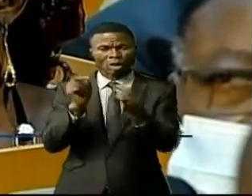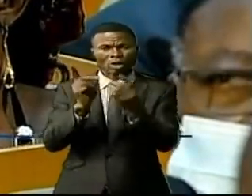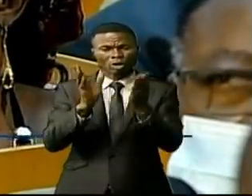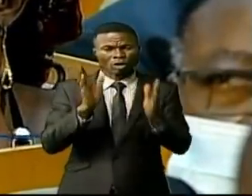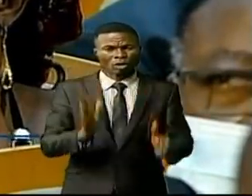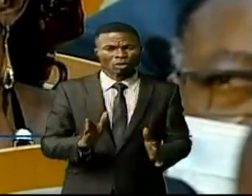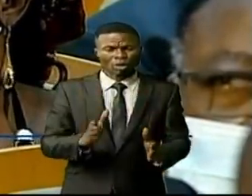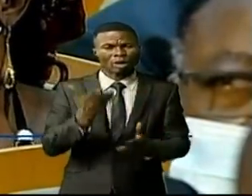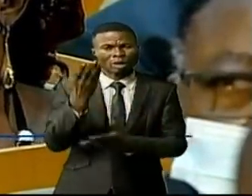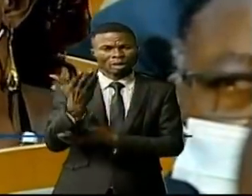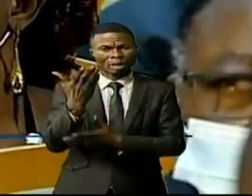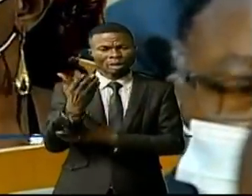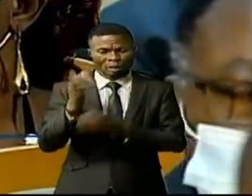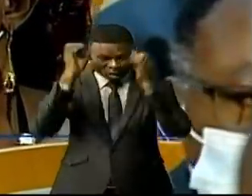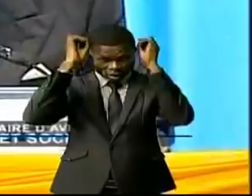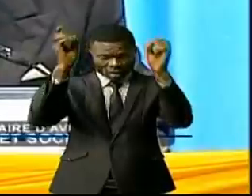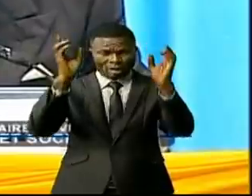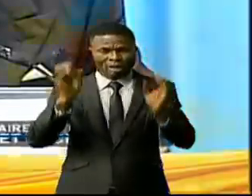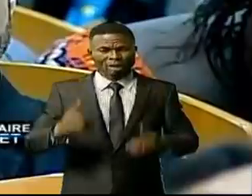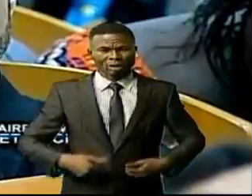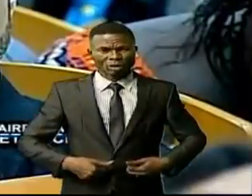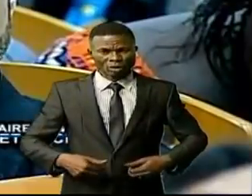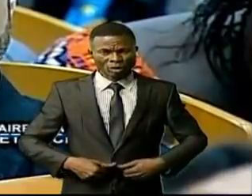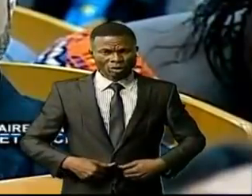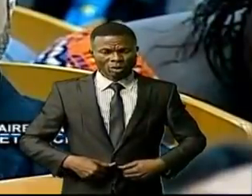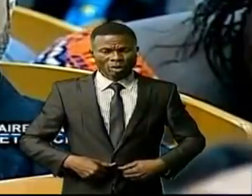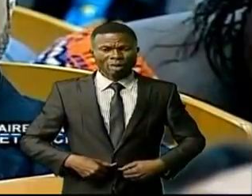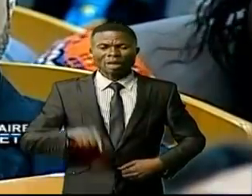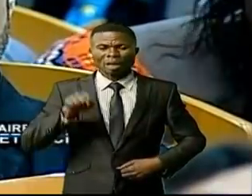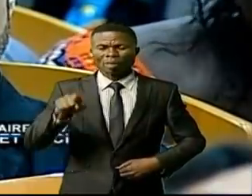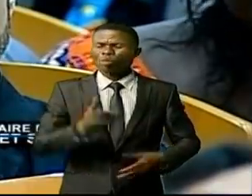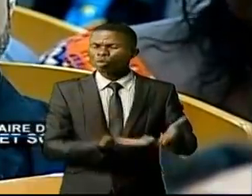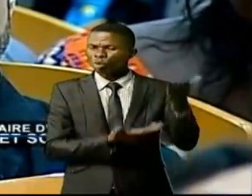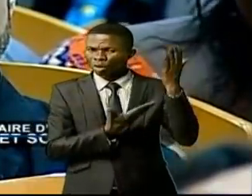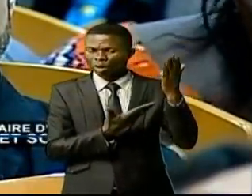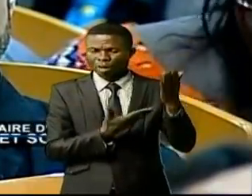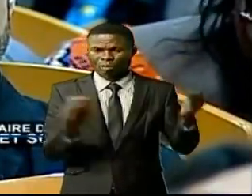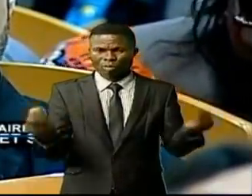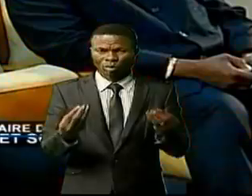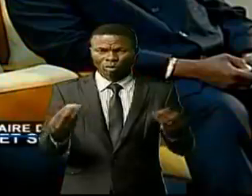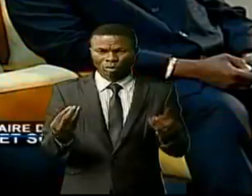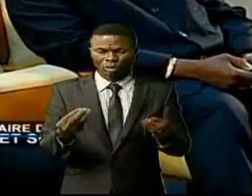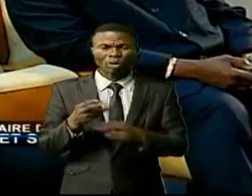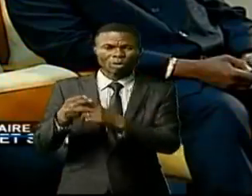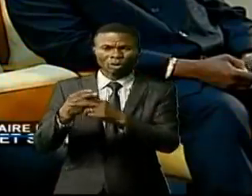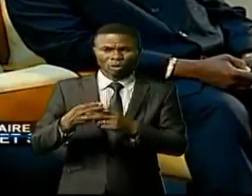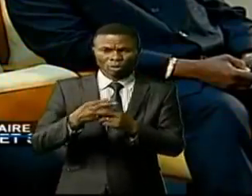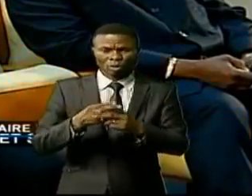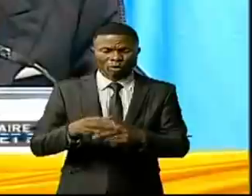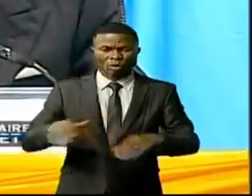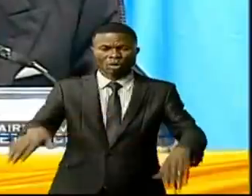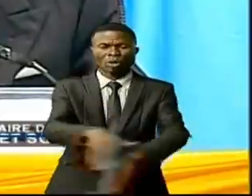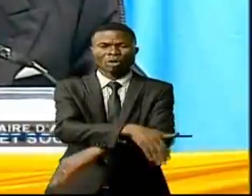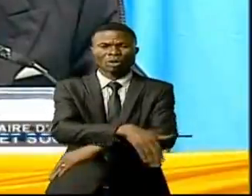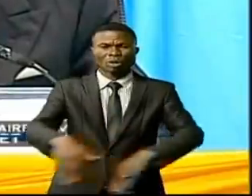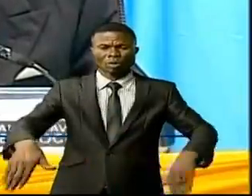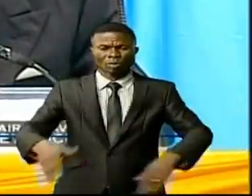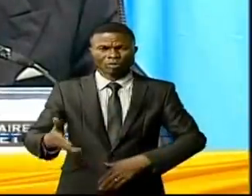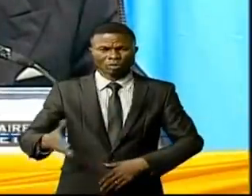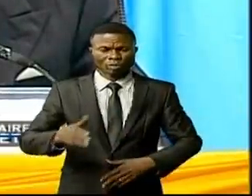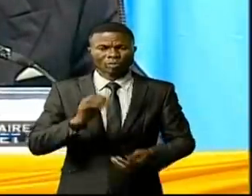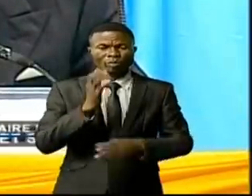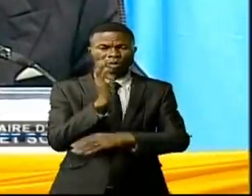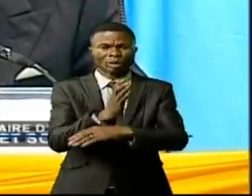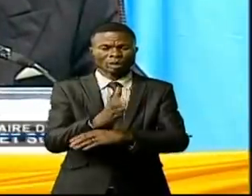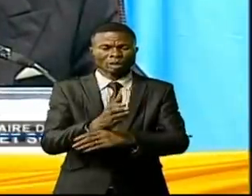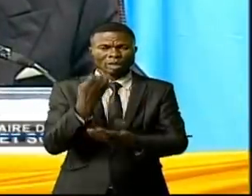plaident pour que l'éducation de la jeunesse soit une priorité, pourquoi pas la sécurité de nos frontières. Le Conseil